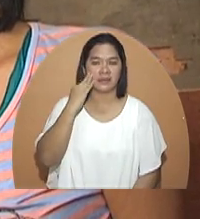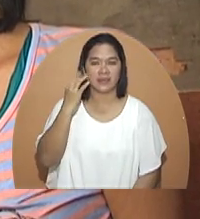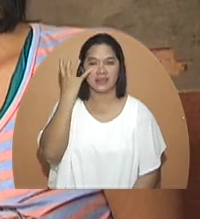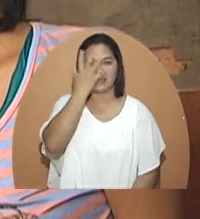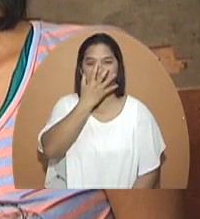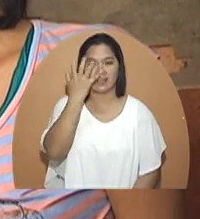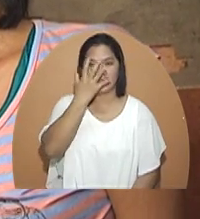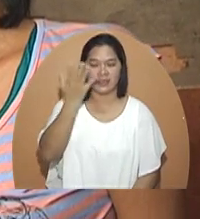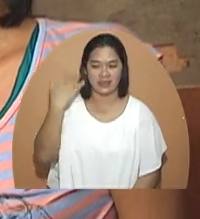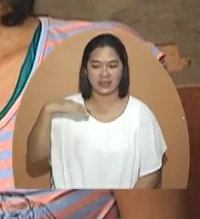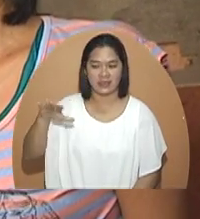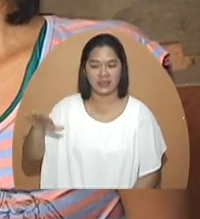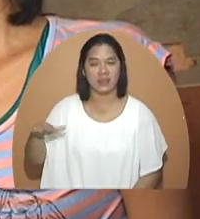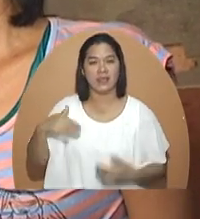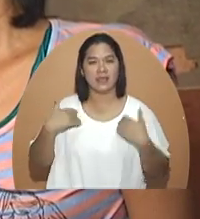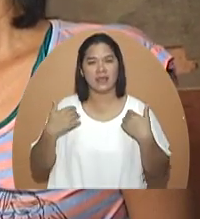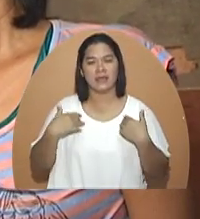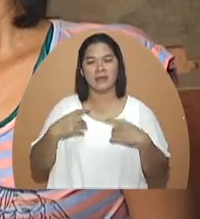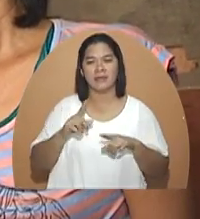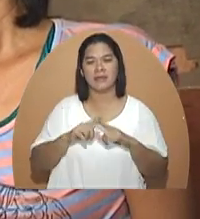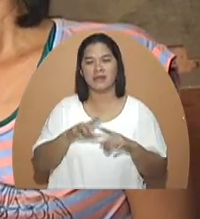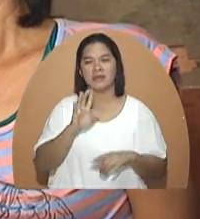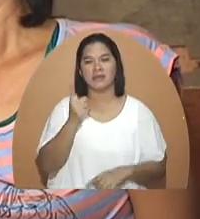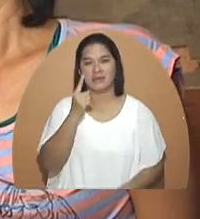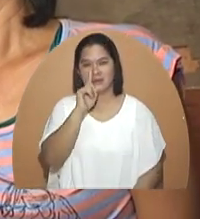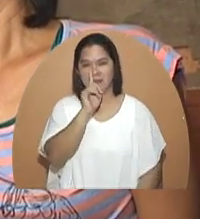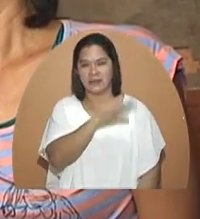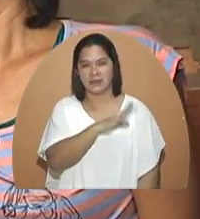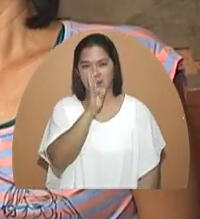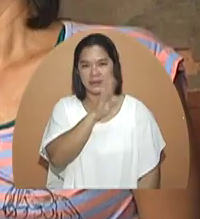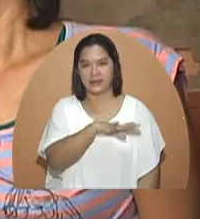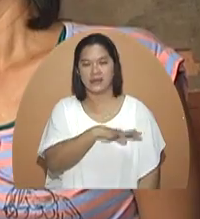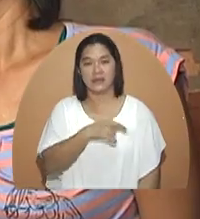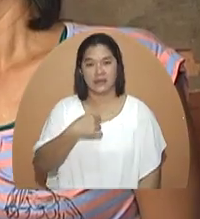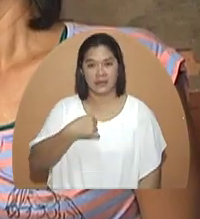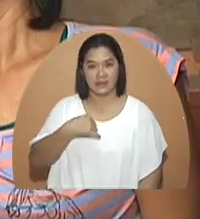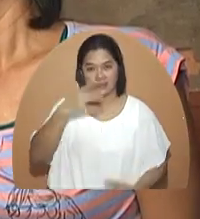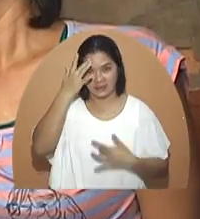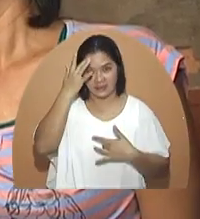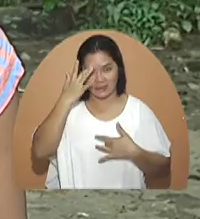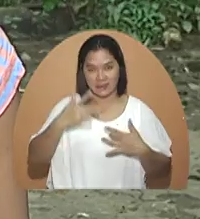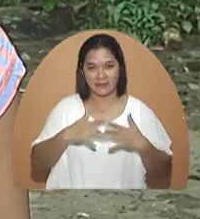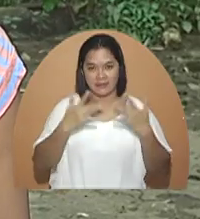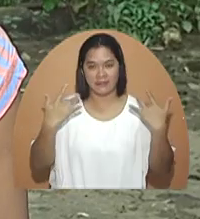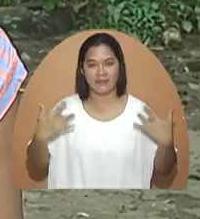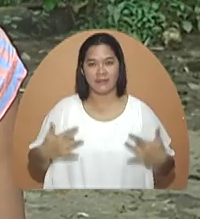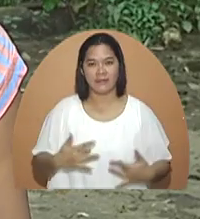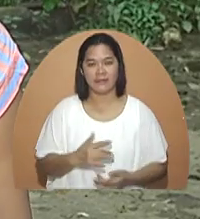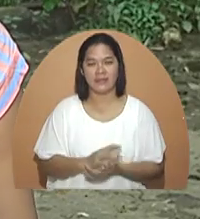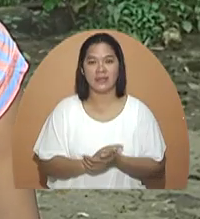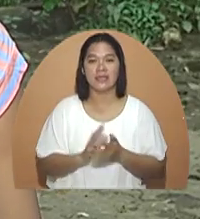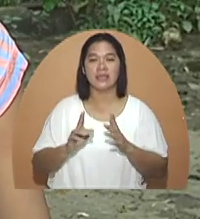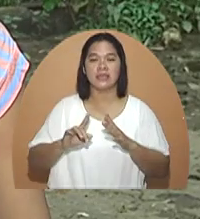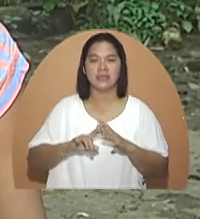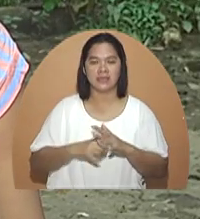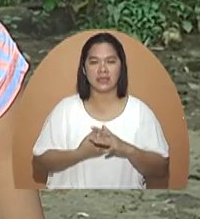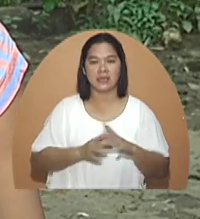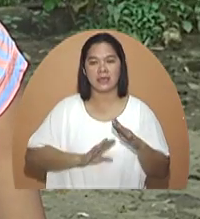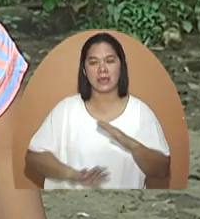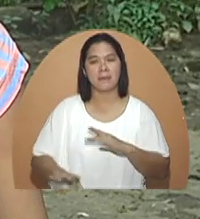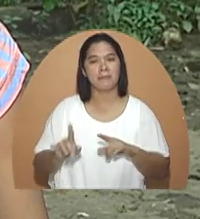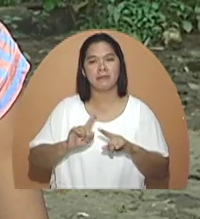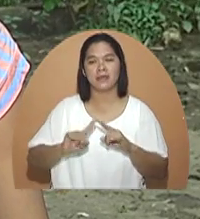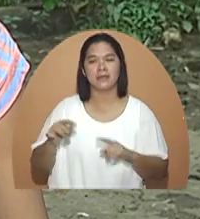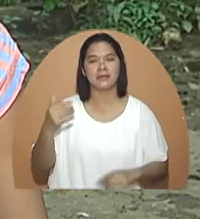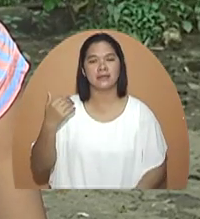pagkahilo noong bata pa siya. Hindi naman niya ito pinansin. Yung sakit ko po sa puso, ma'am, eh since birth